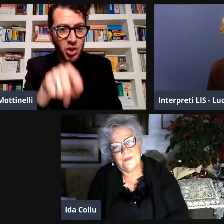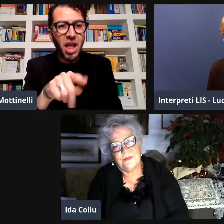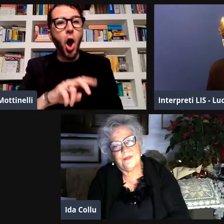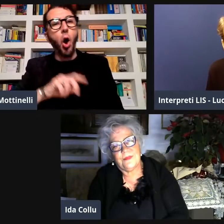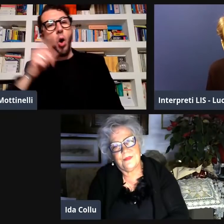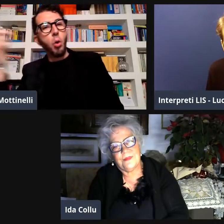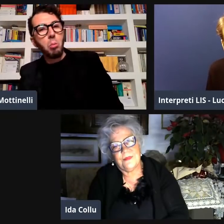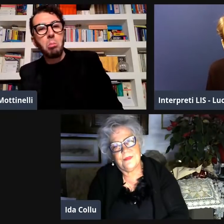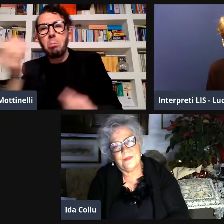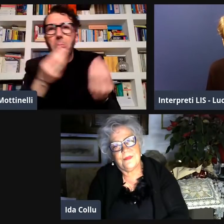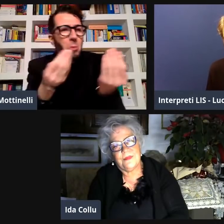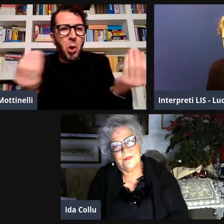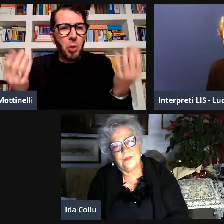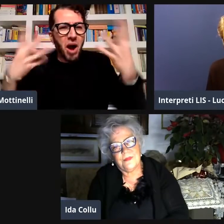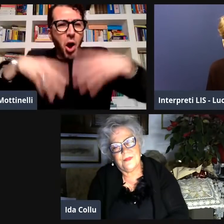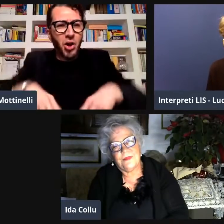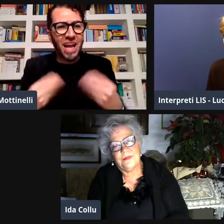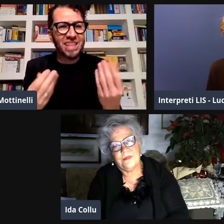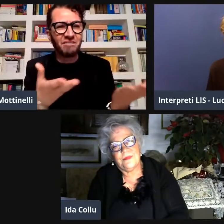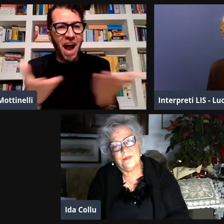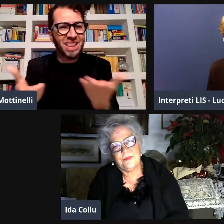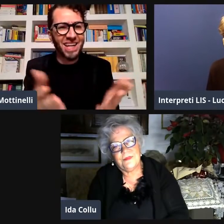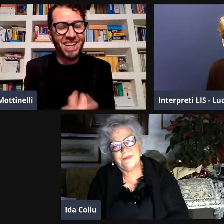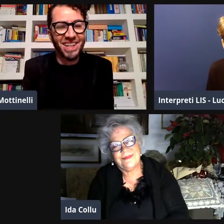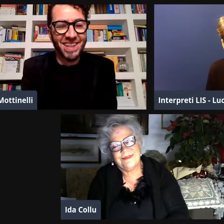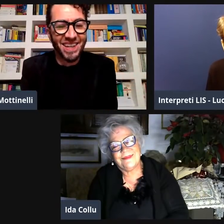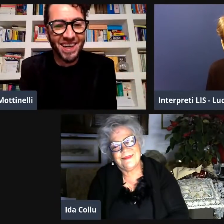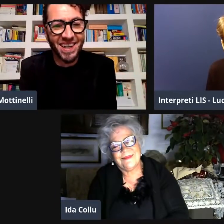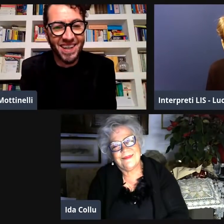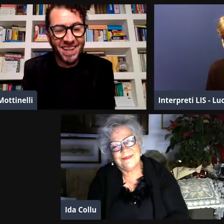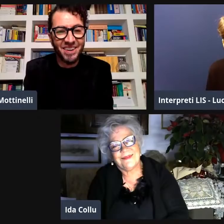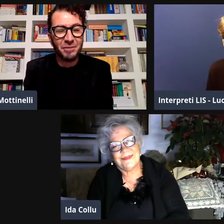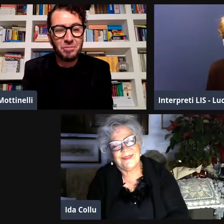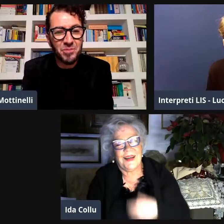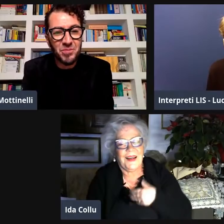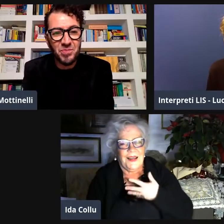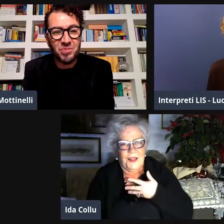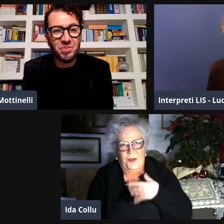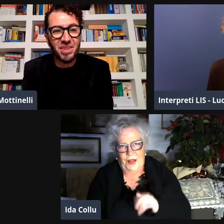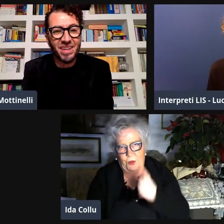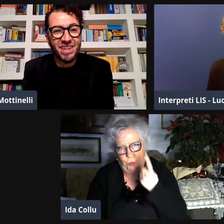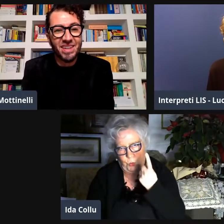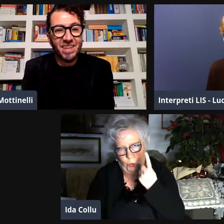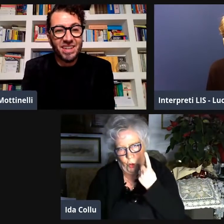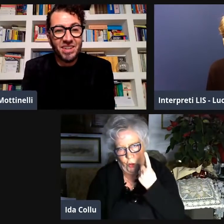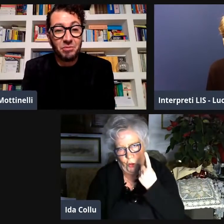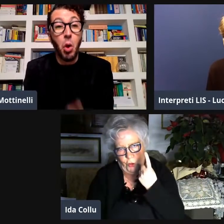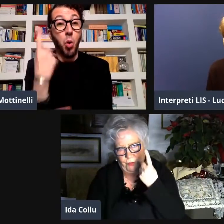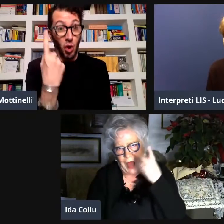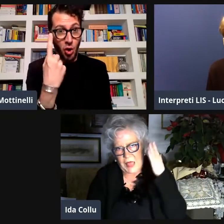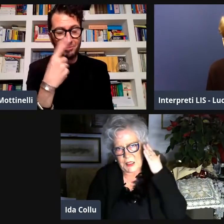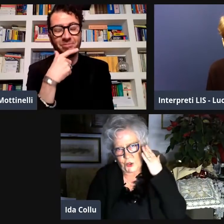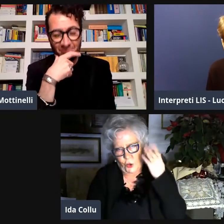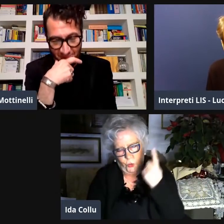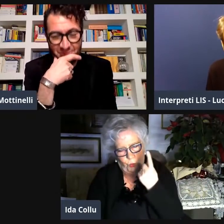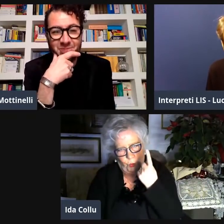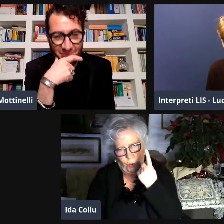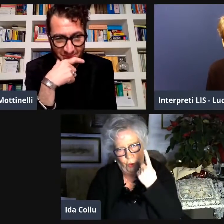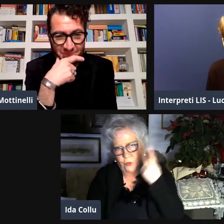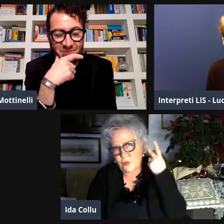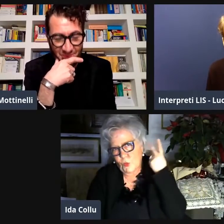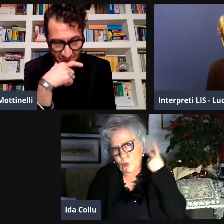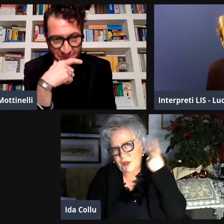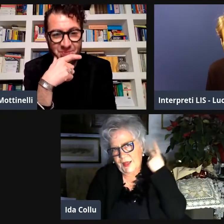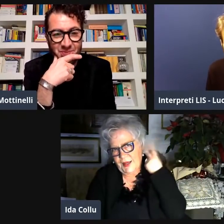Roma i tuoi figli vivevano con te da un'altra parte come vi organizzavate io ho un figlio